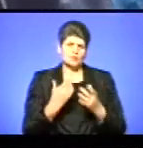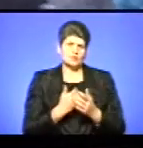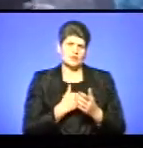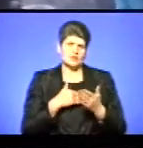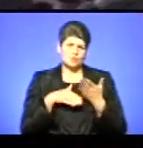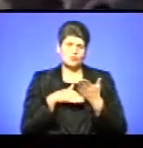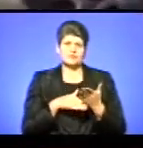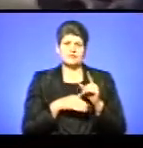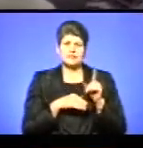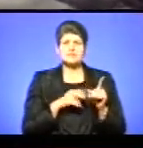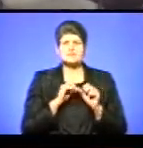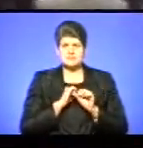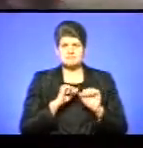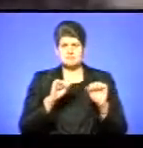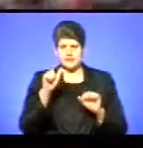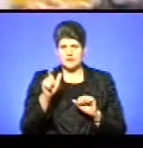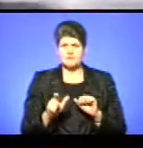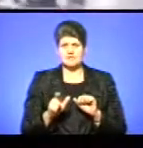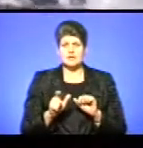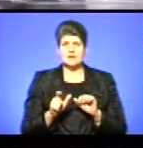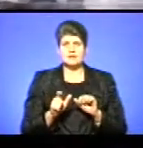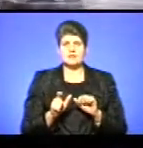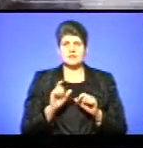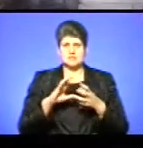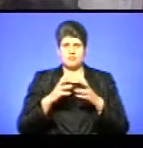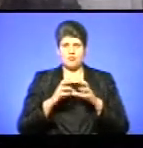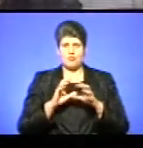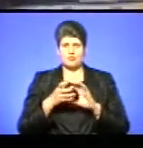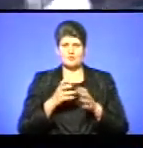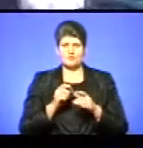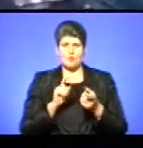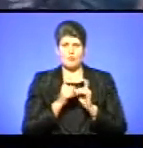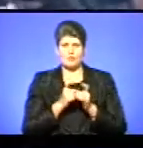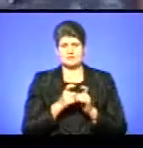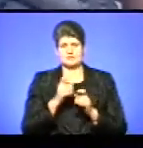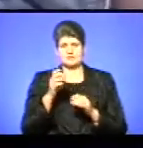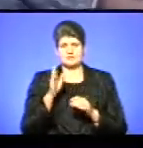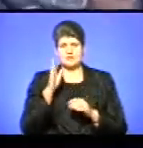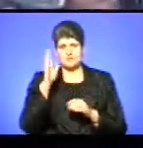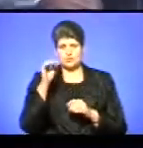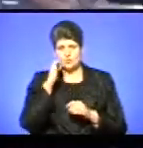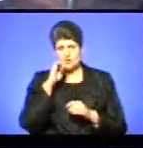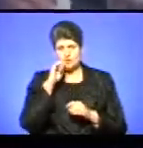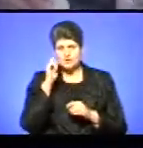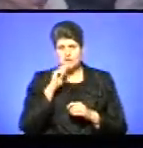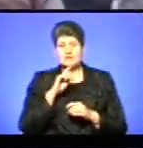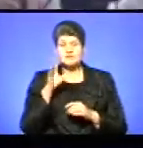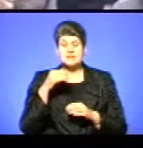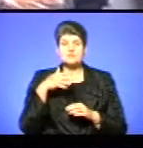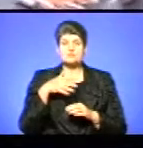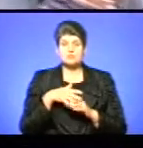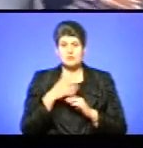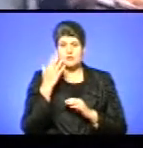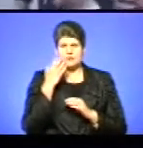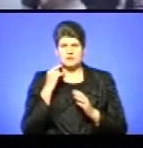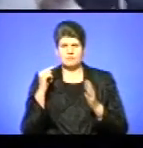допомогти тим сміливцям, які з бруківкою замість зброї боролися за майбутні країни. Всю ж реальність усвідомила, коли потрапила